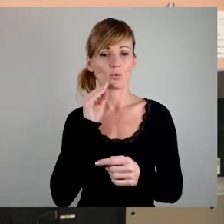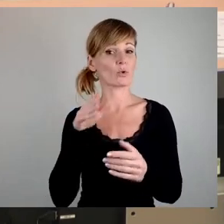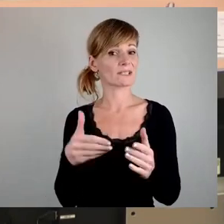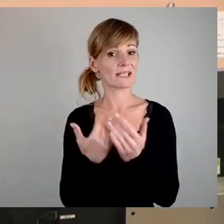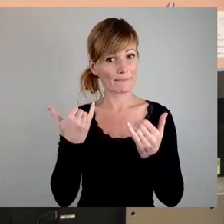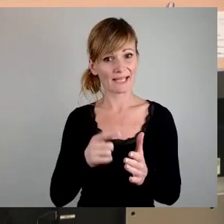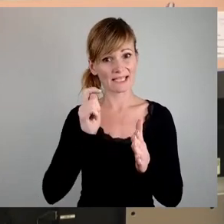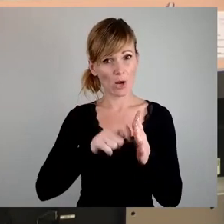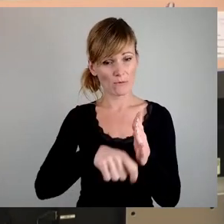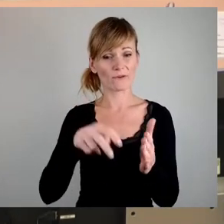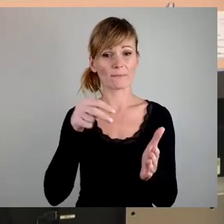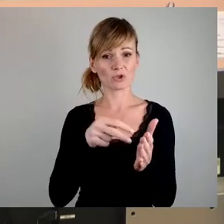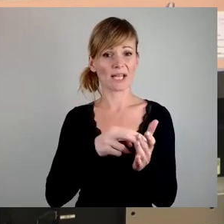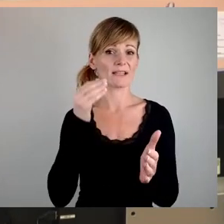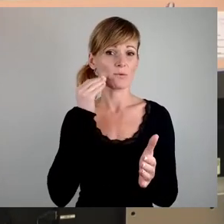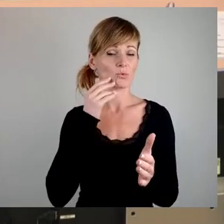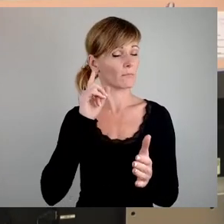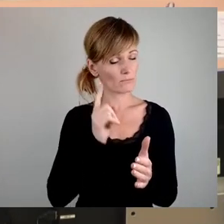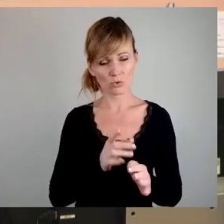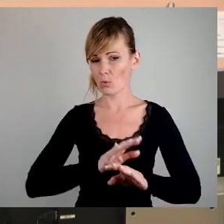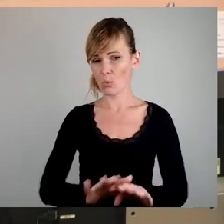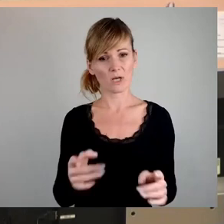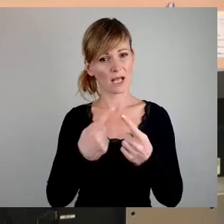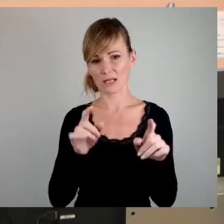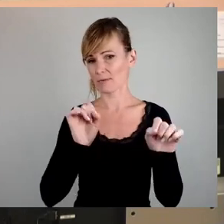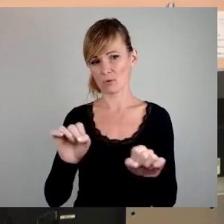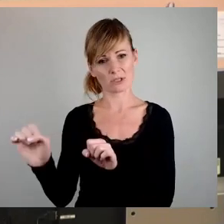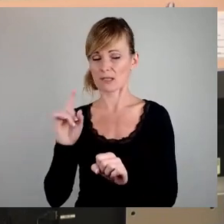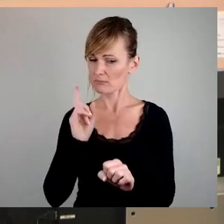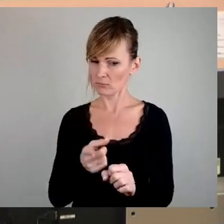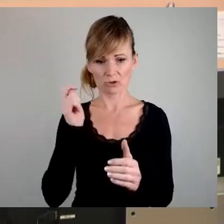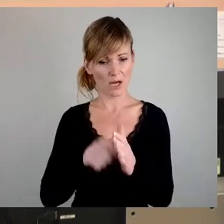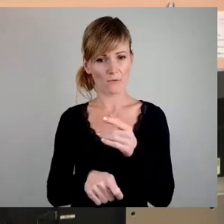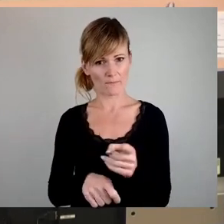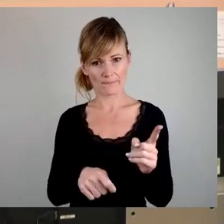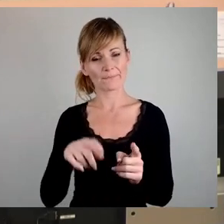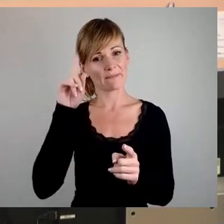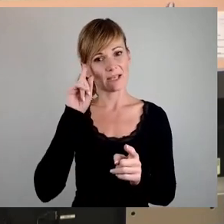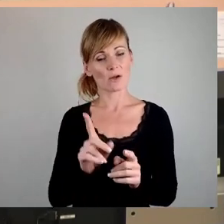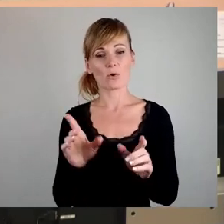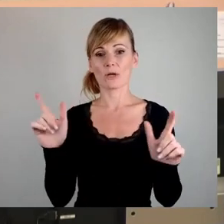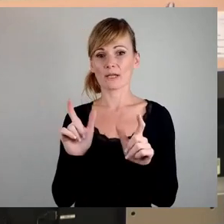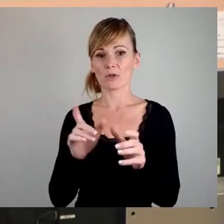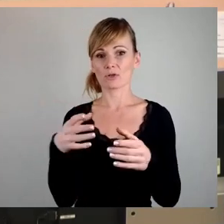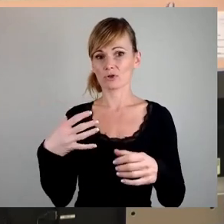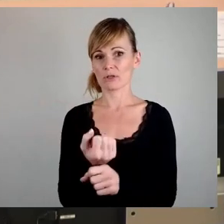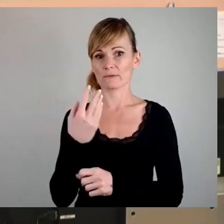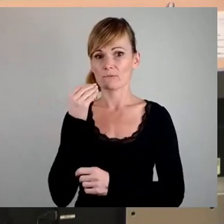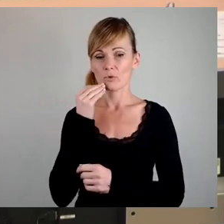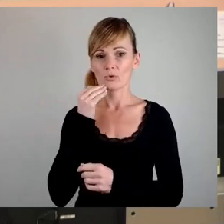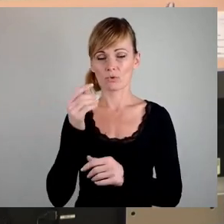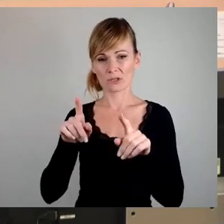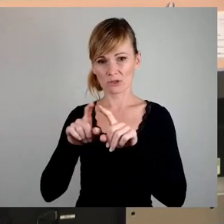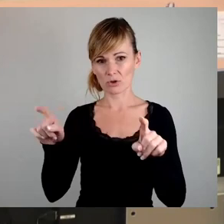alternativlos. Wie wir wissen, haben sich auch die genossenschaftlichen Wohnungsgesellschaften aktuell vom